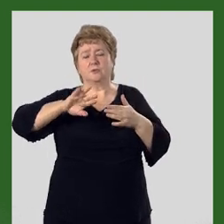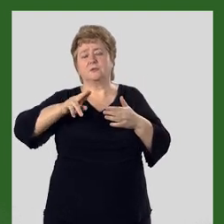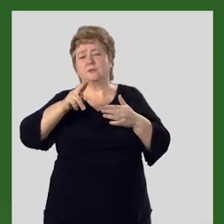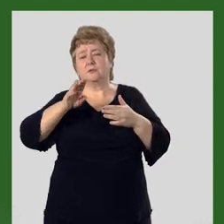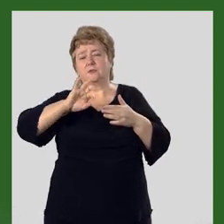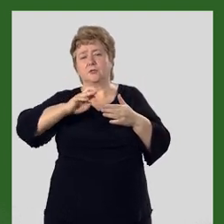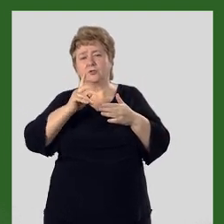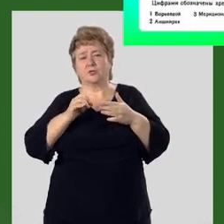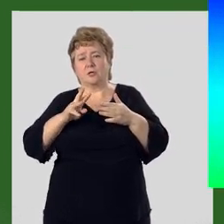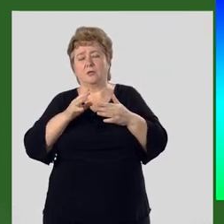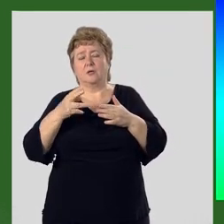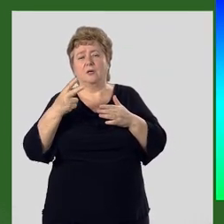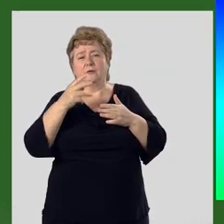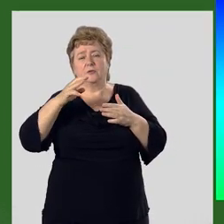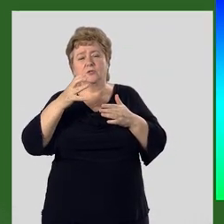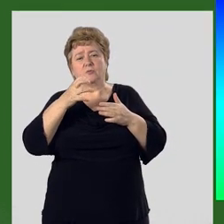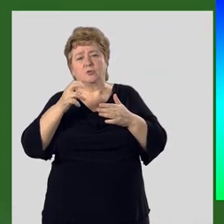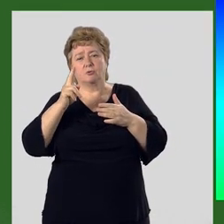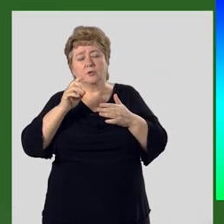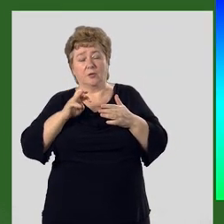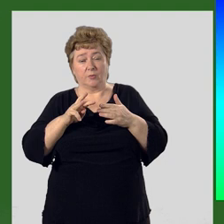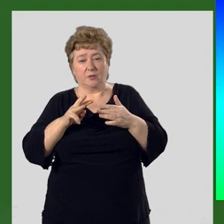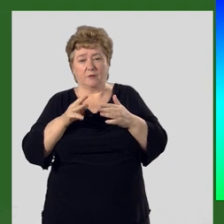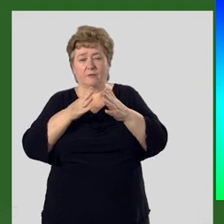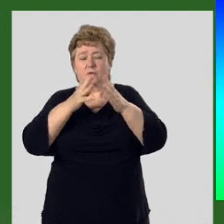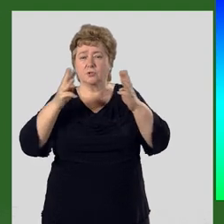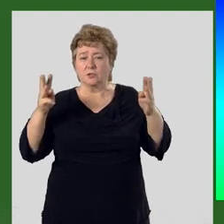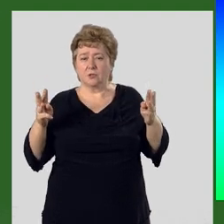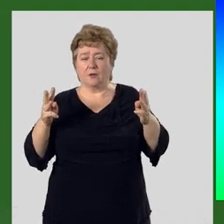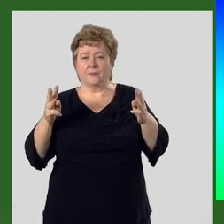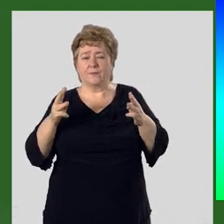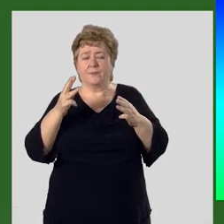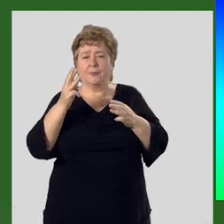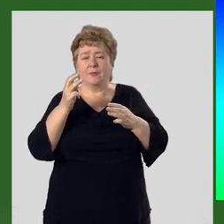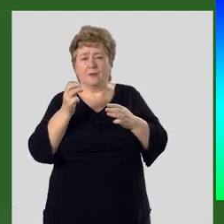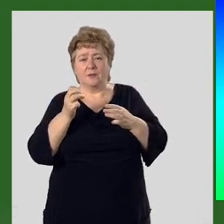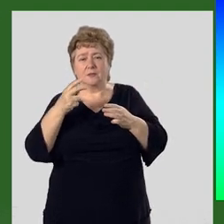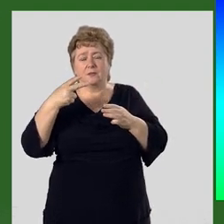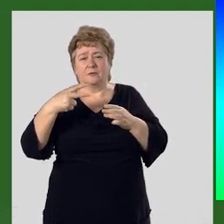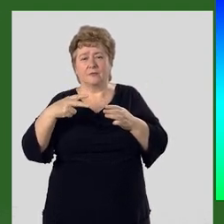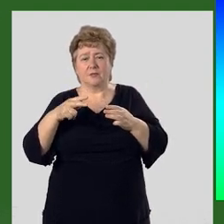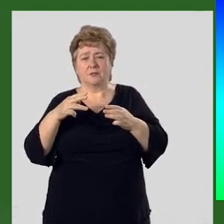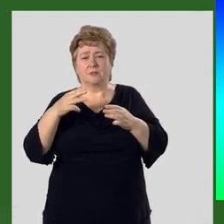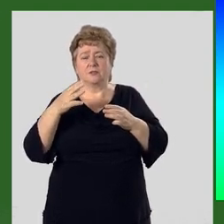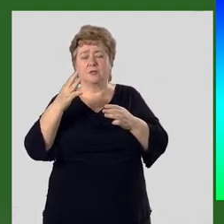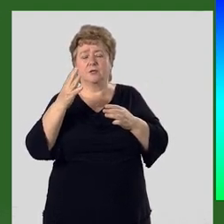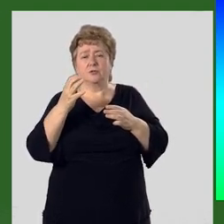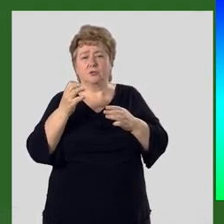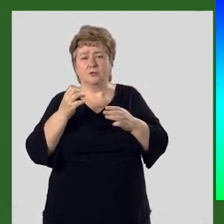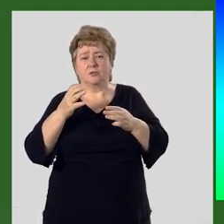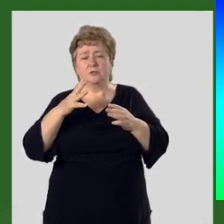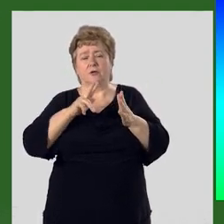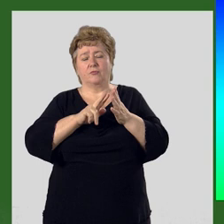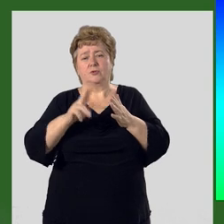около 2500 километров. Ширина 320-480